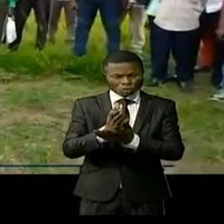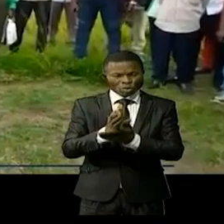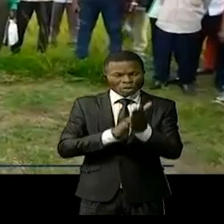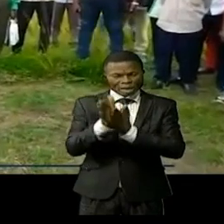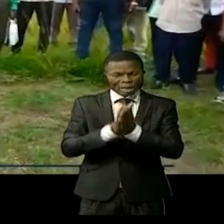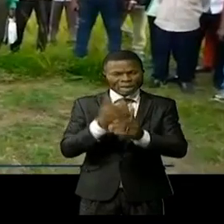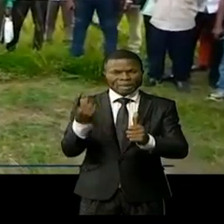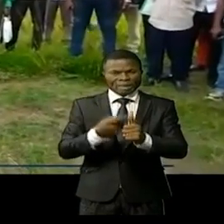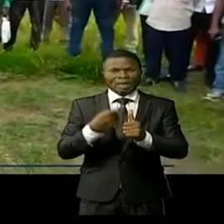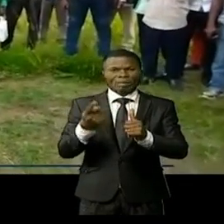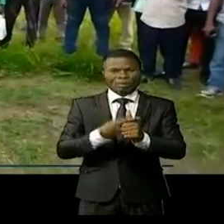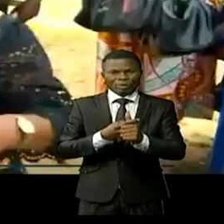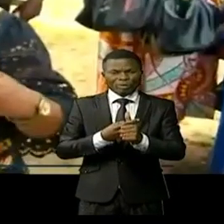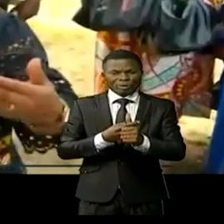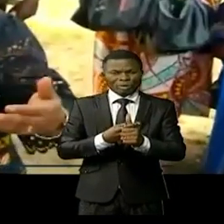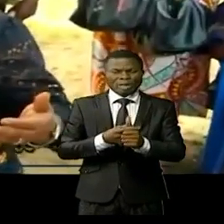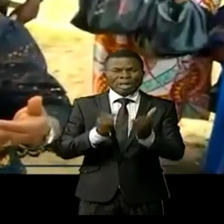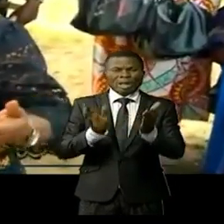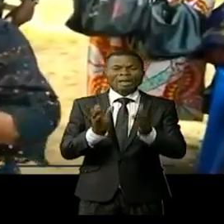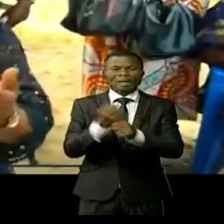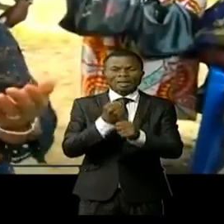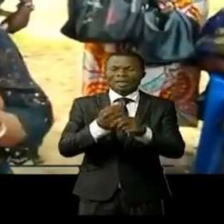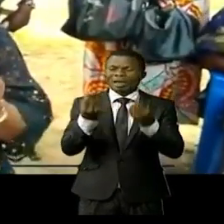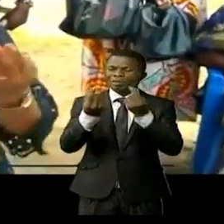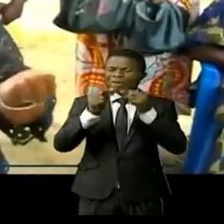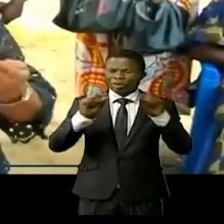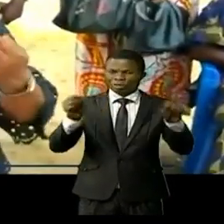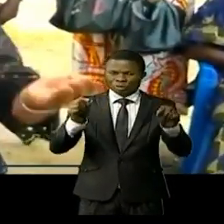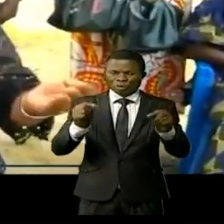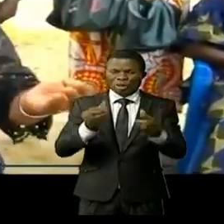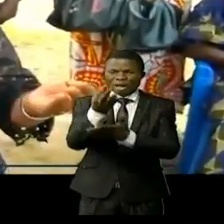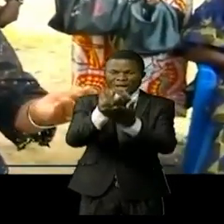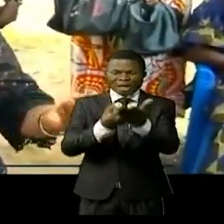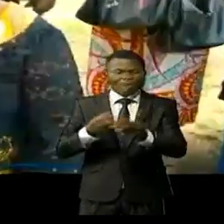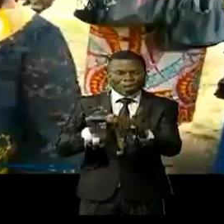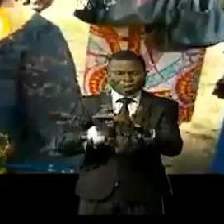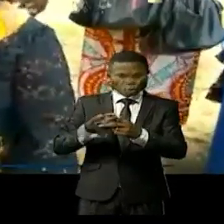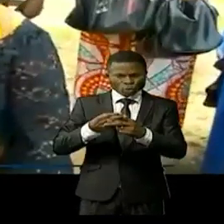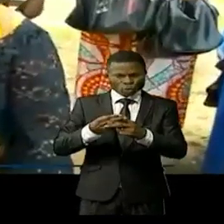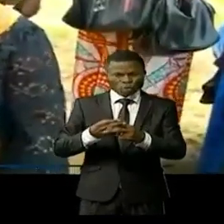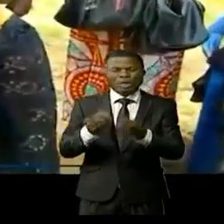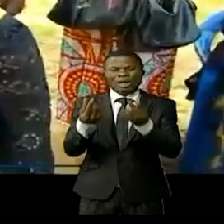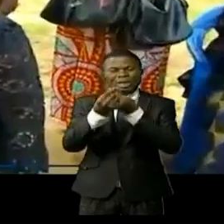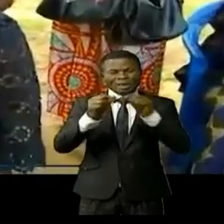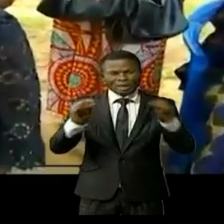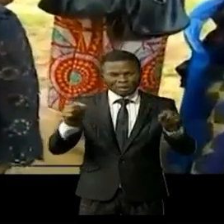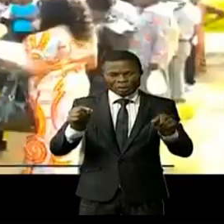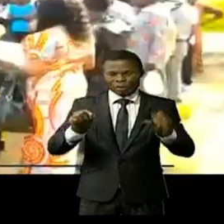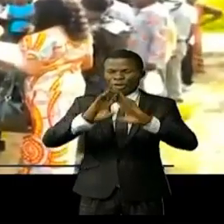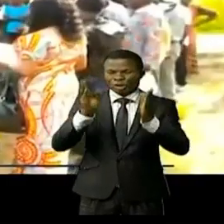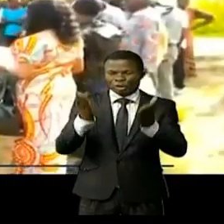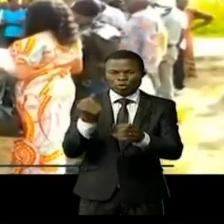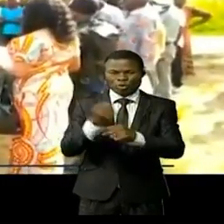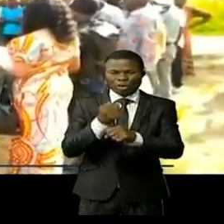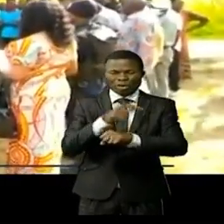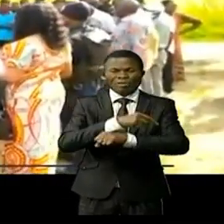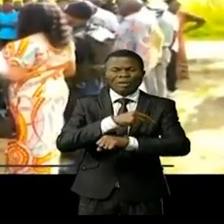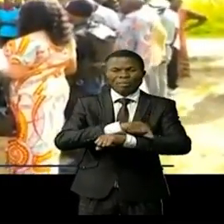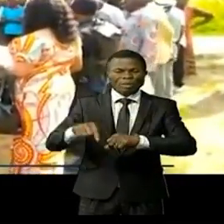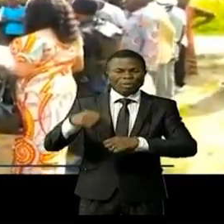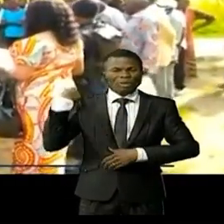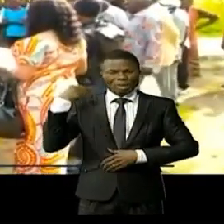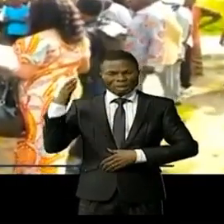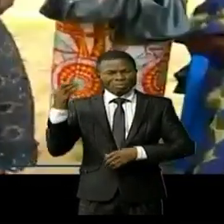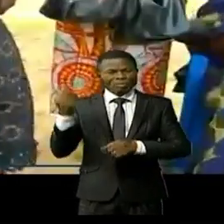particulier sur la gratuité de l'opération de remplissage de fiches des contrôles des agents et cadres de l'administration qui se fectient